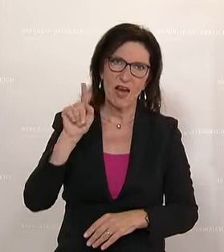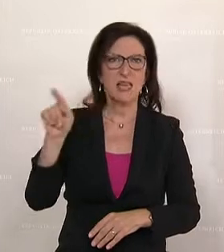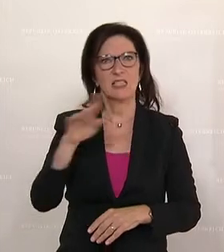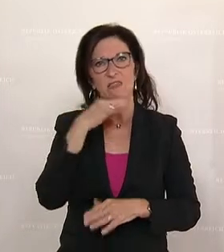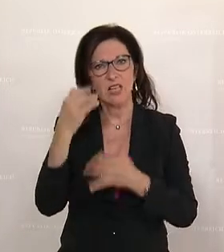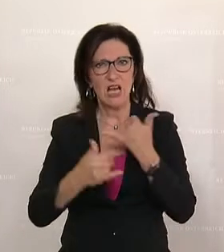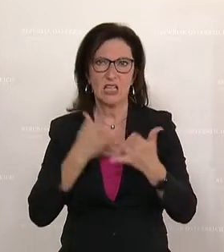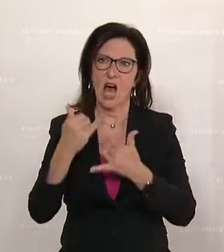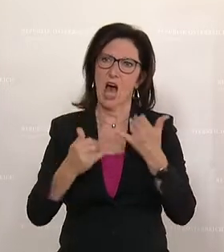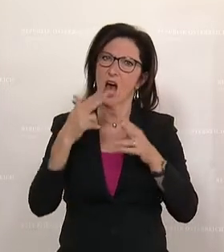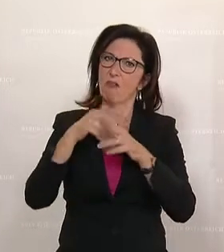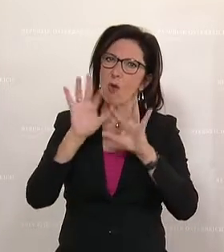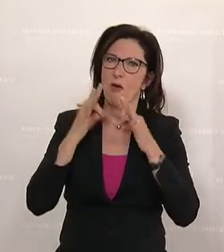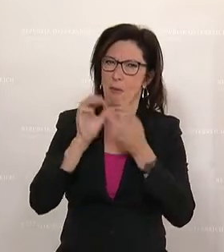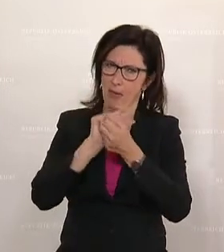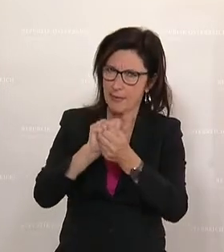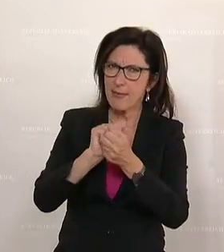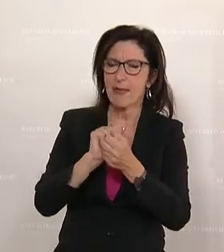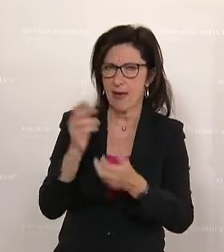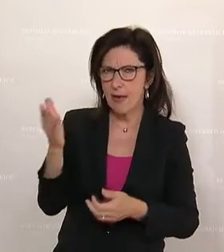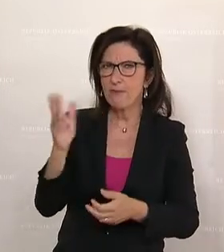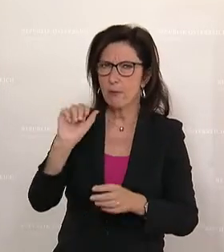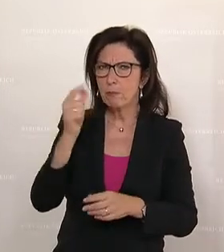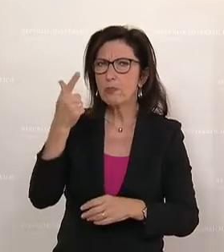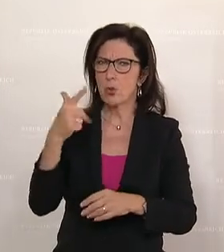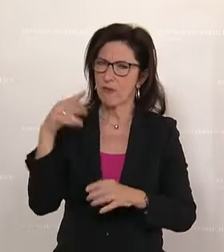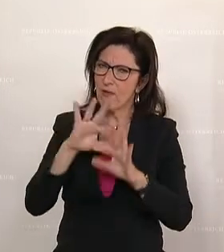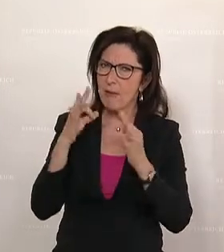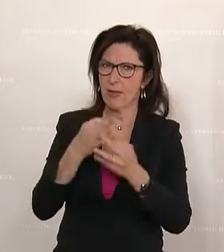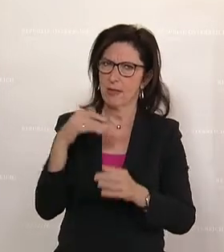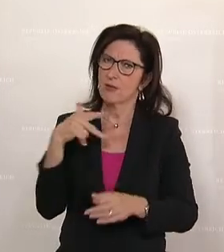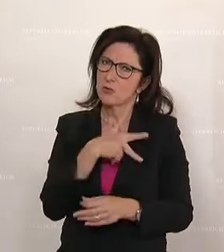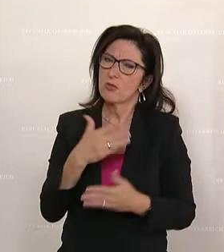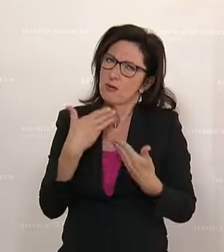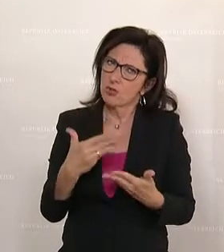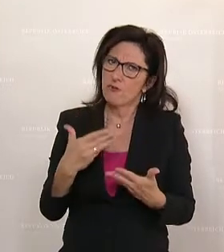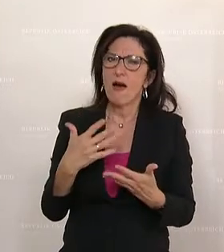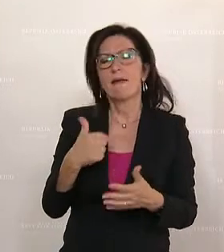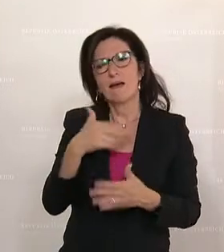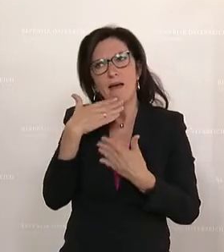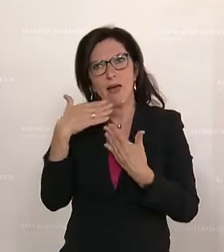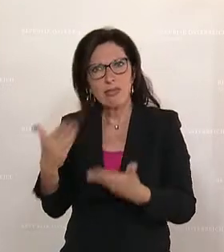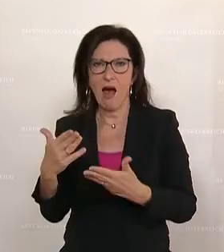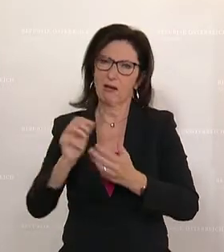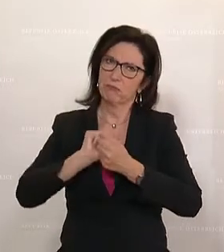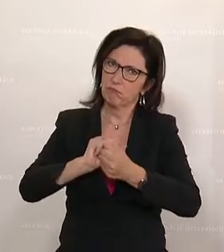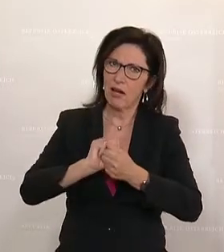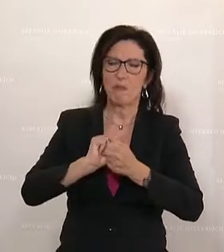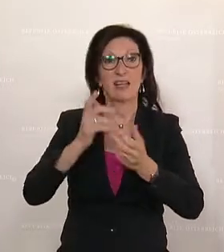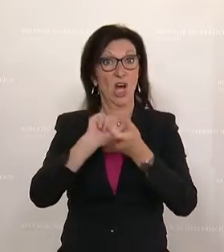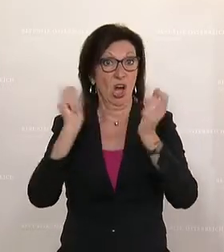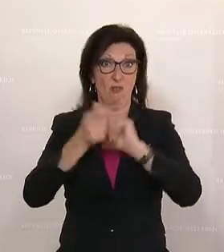Interessen der Familien einsetzen und auch da besonders der sozial schwachen. Deswegen danke hier für Ihren Einsatz, auch in diesem Reformpaket,